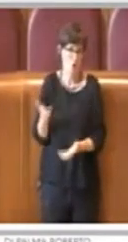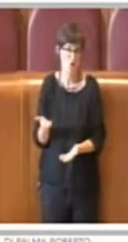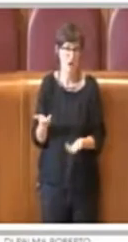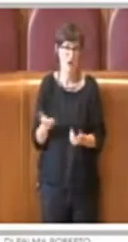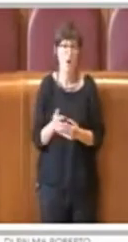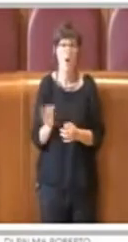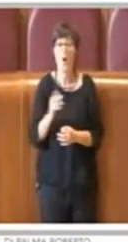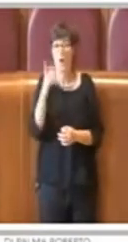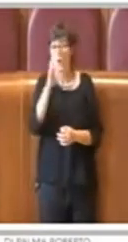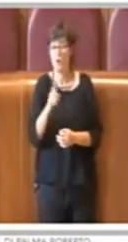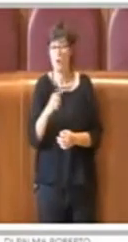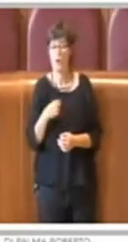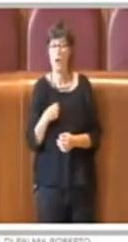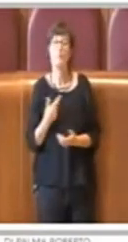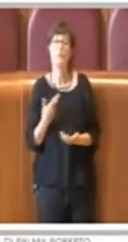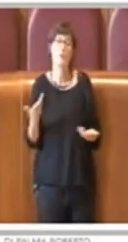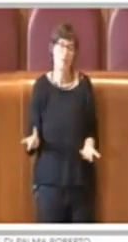Comunque noi voteremo favorevolmente.